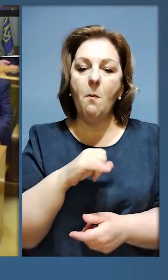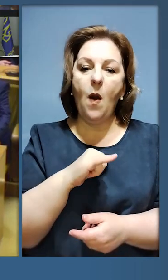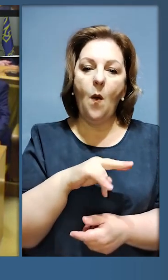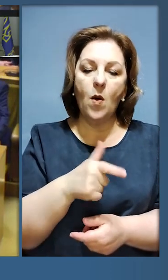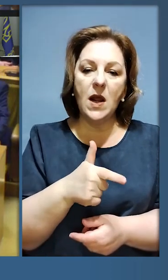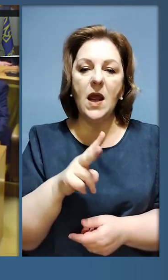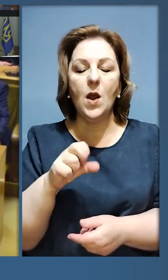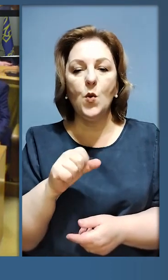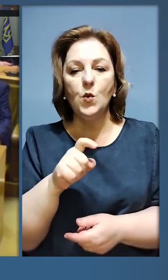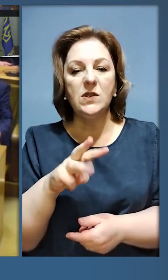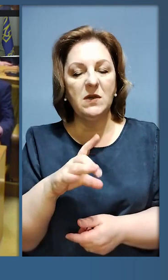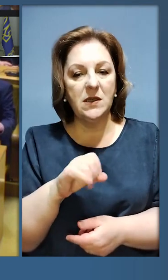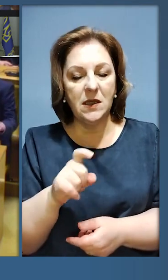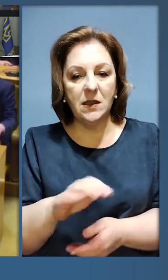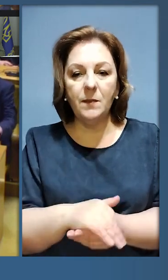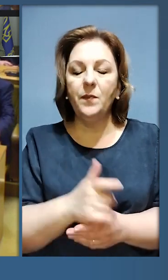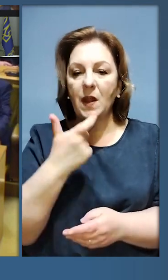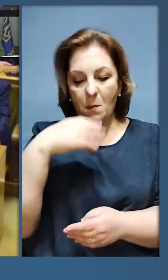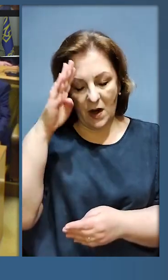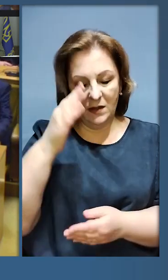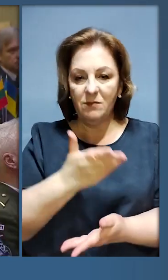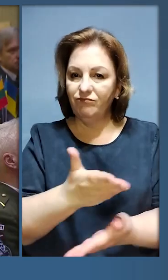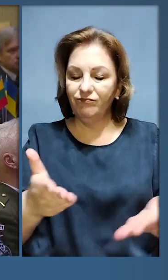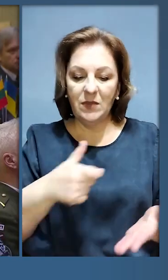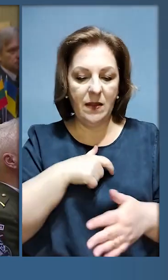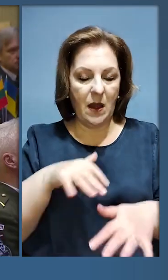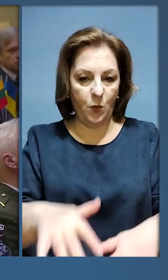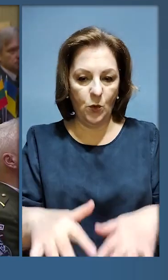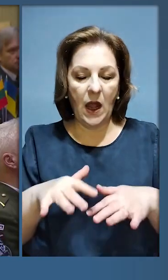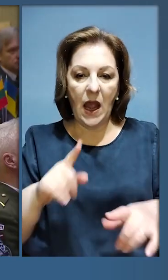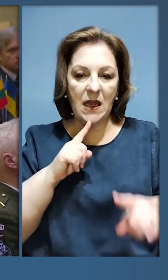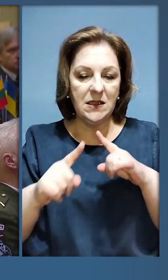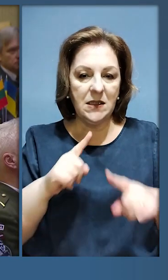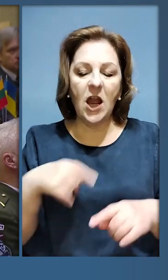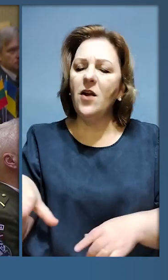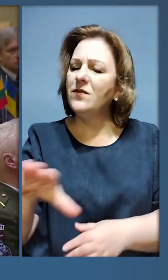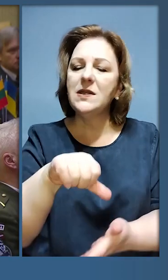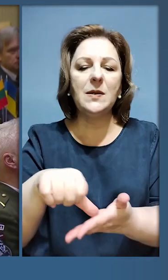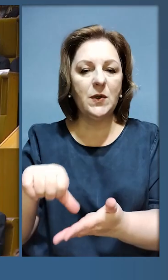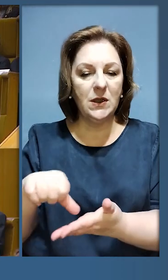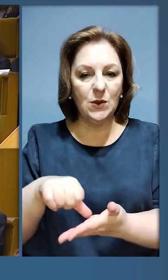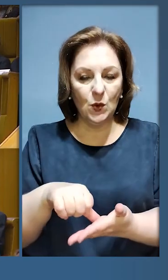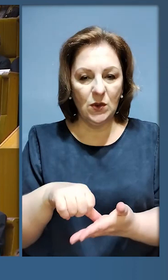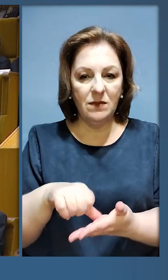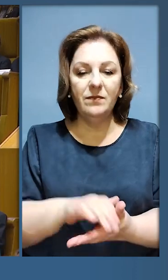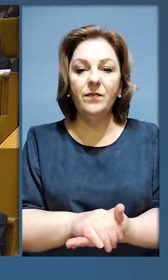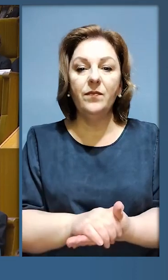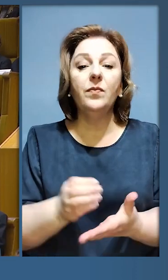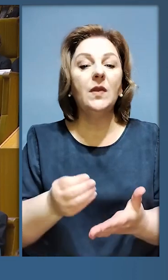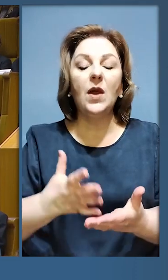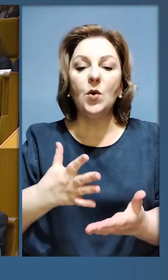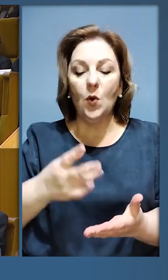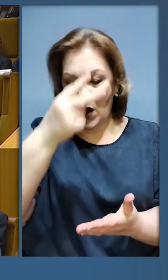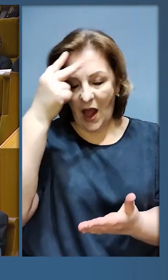пані Пауле Кузьміцькіне, пані та панове депутати Сейму, усі присутні,